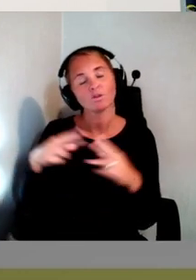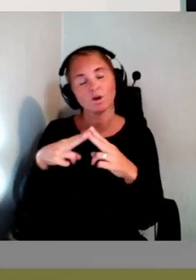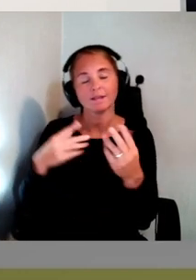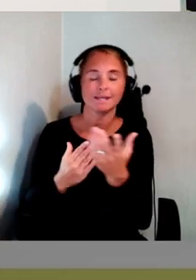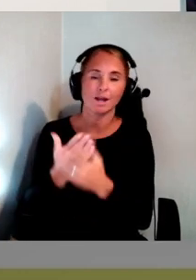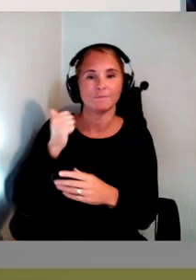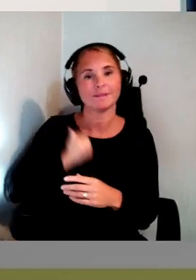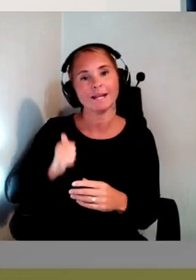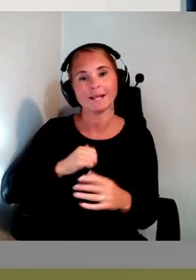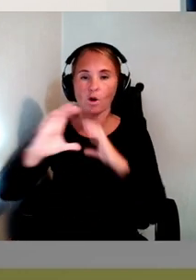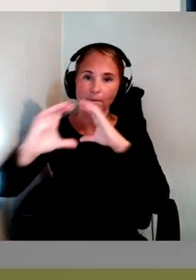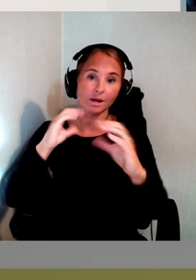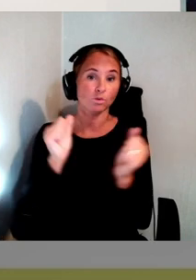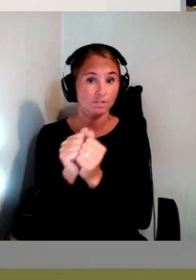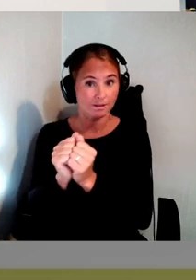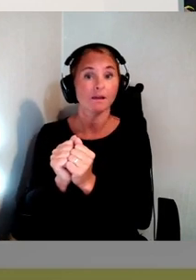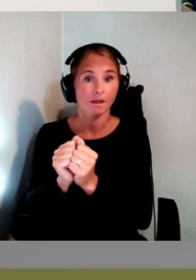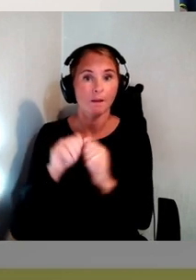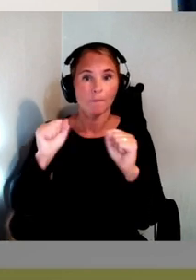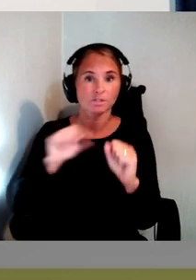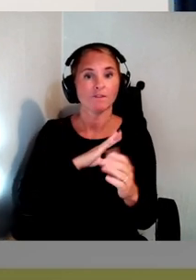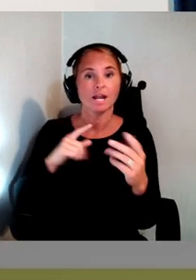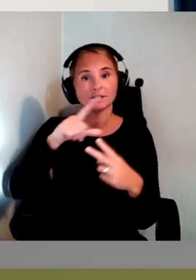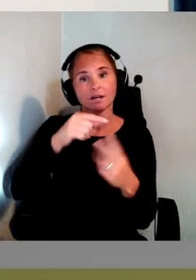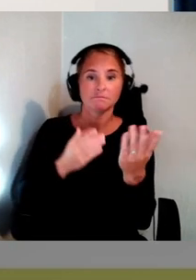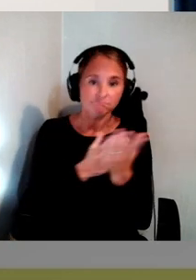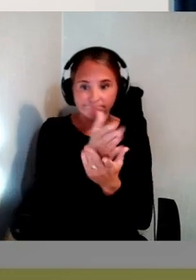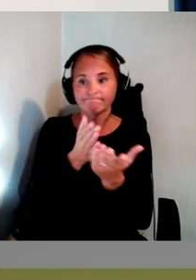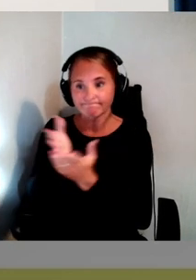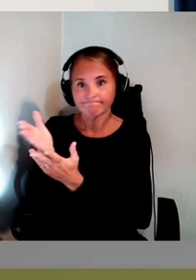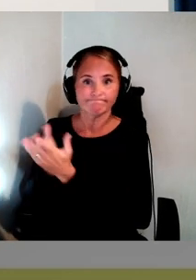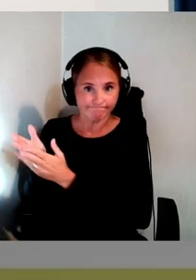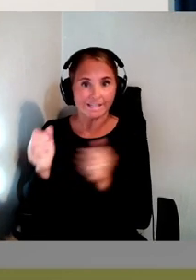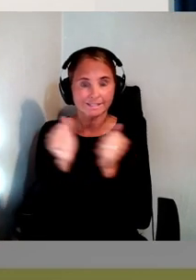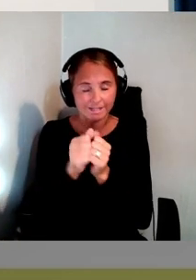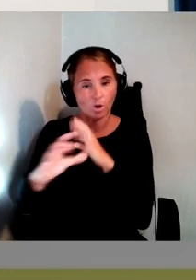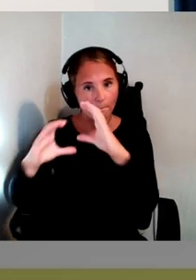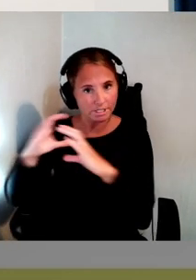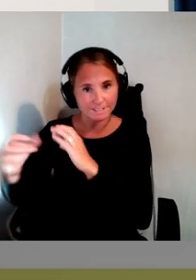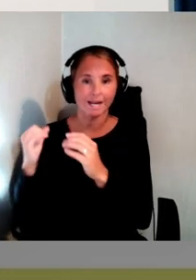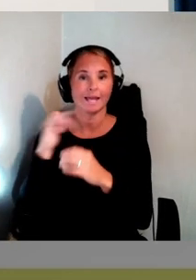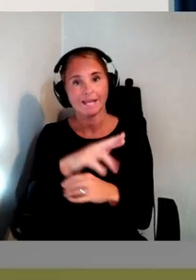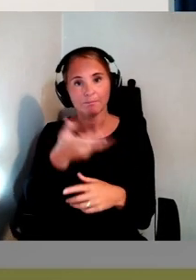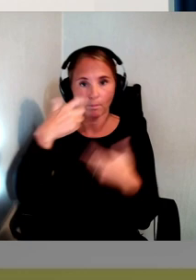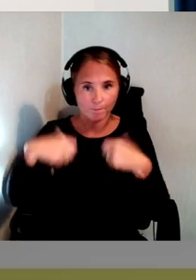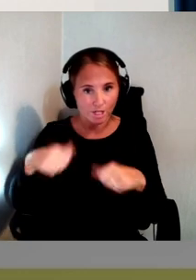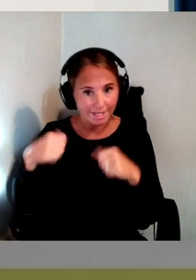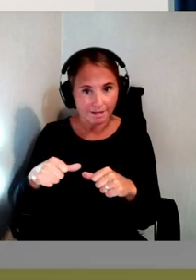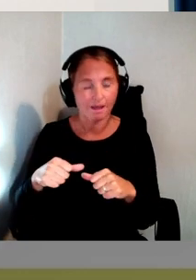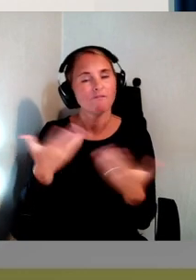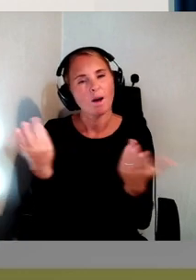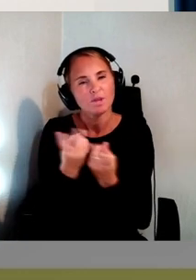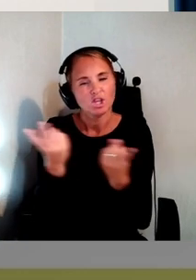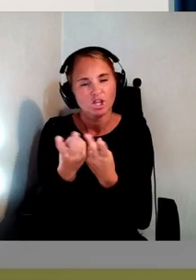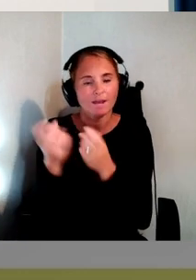Det vill säga att kommunikationsvägarna in måste i sig vara tillgängliga. Och vad betyder det där med informera om butikens tillgänglighet? Jag